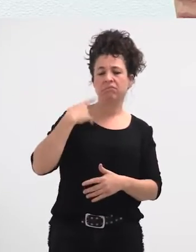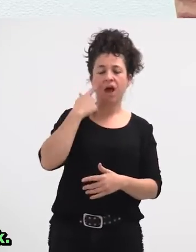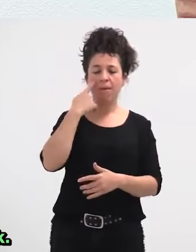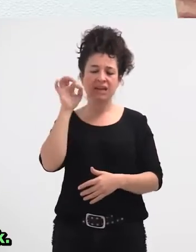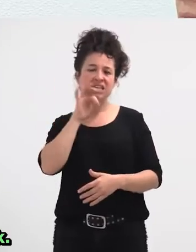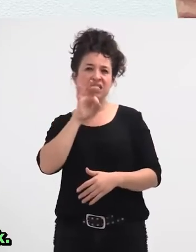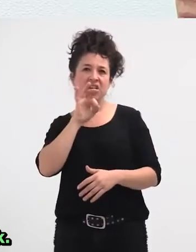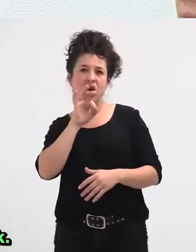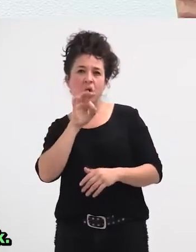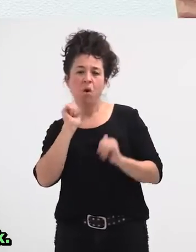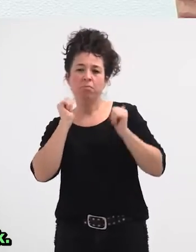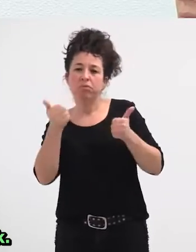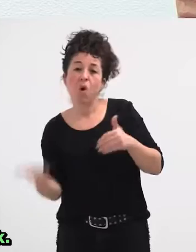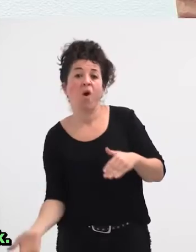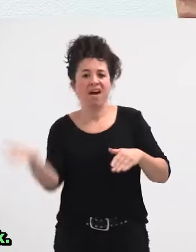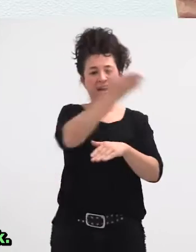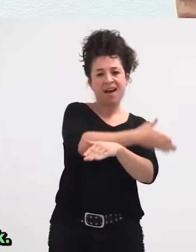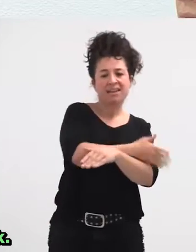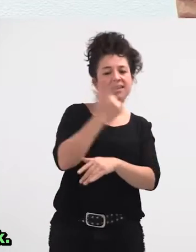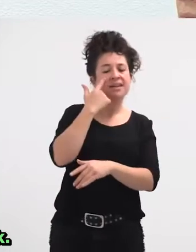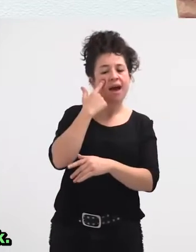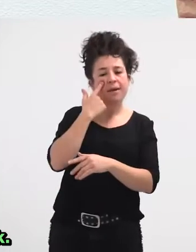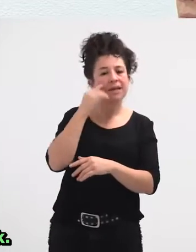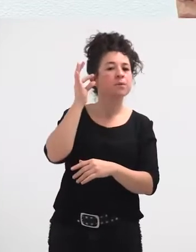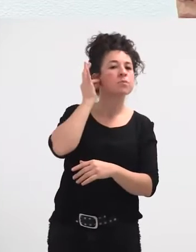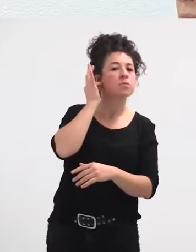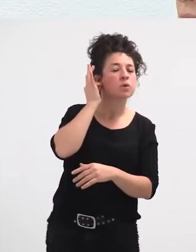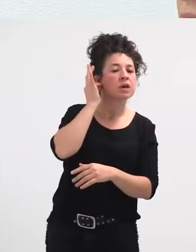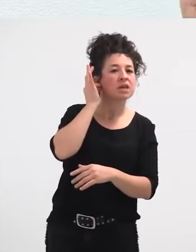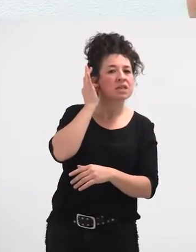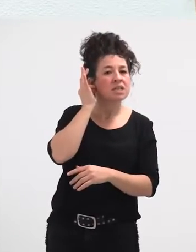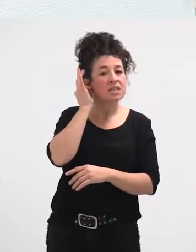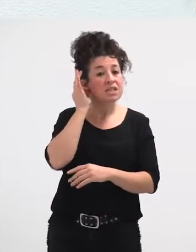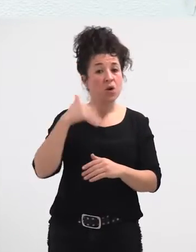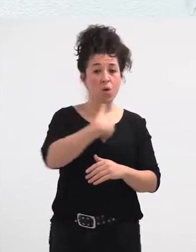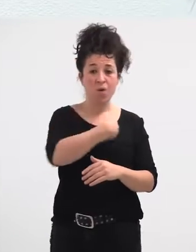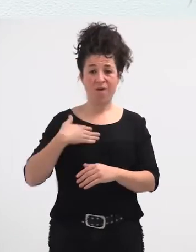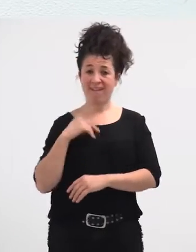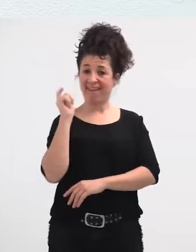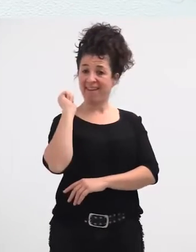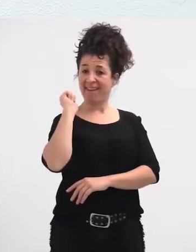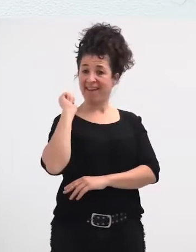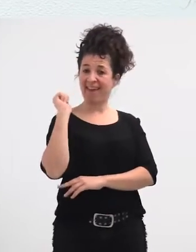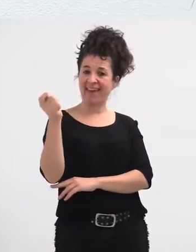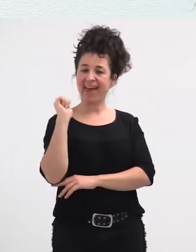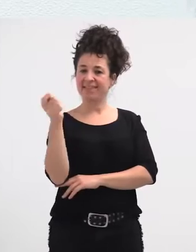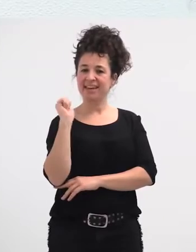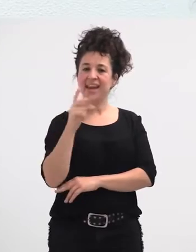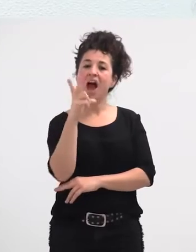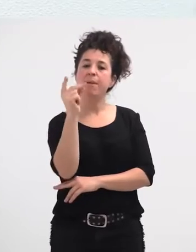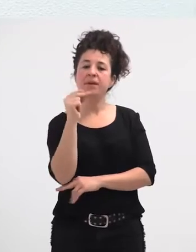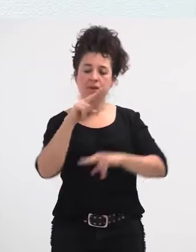asieratik edo, begiratzen, kantinera ateraziren nesken abizenak, konturatu zen, abizenak